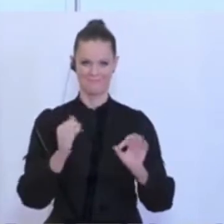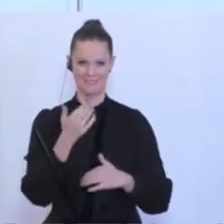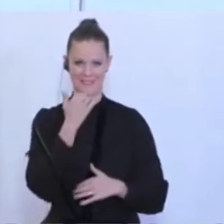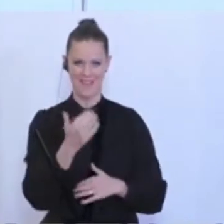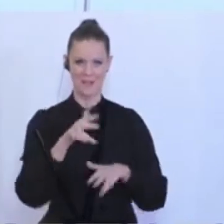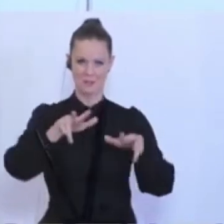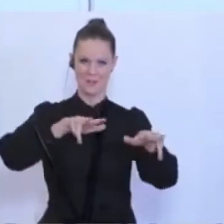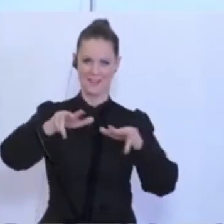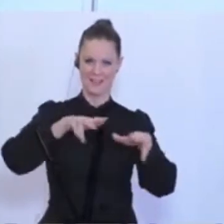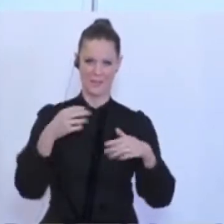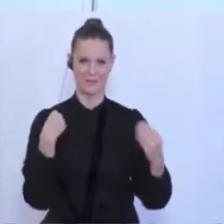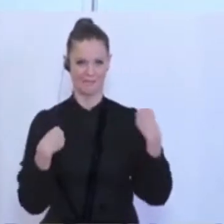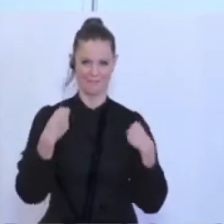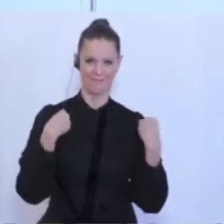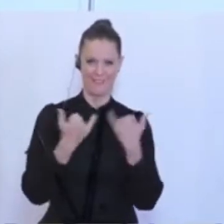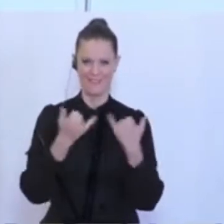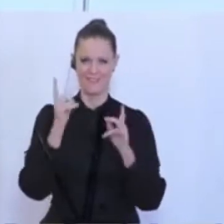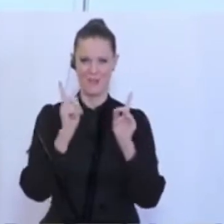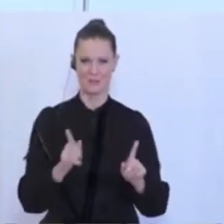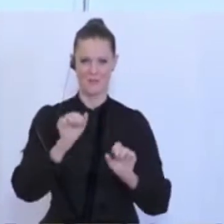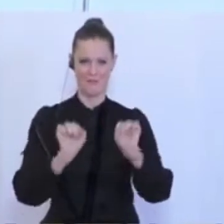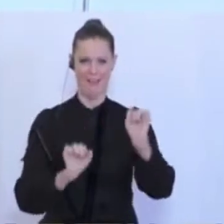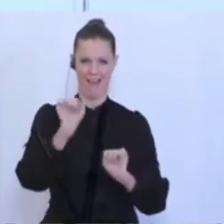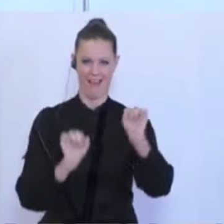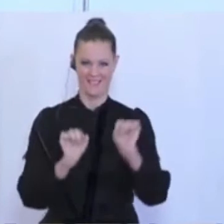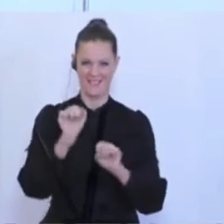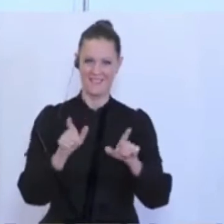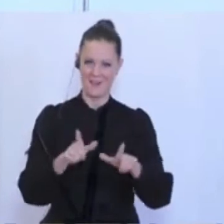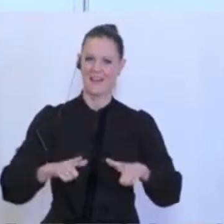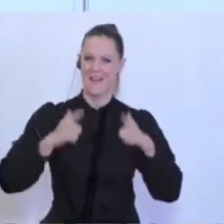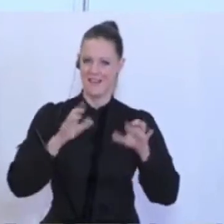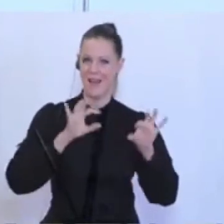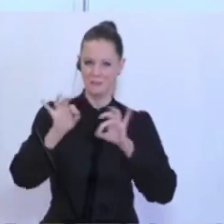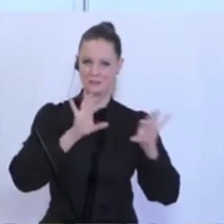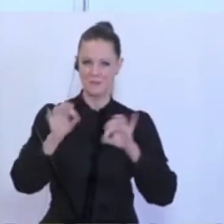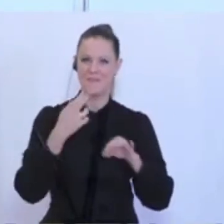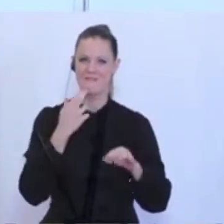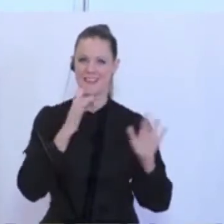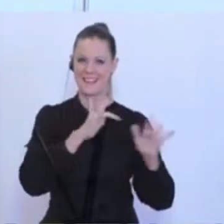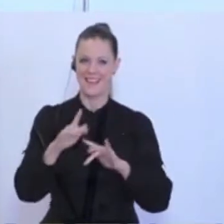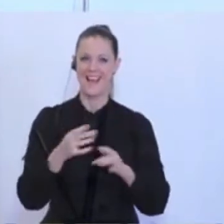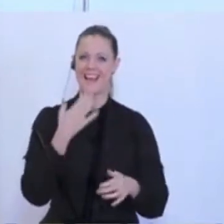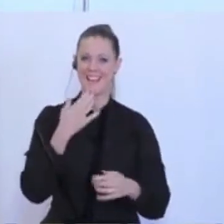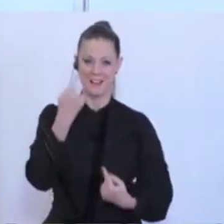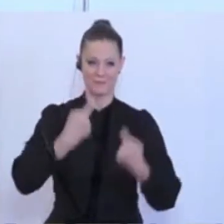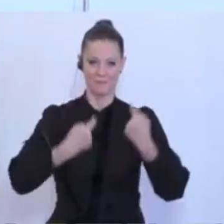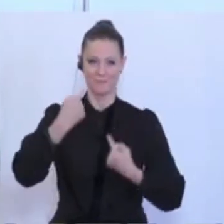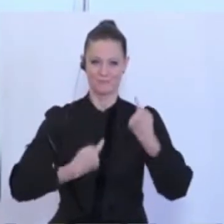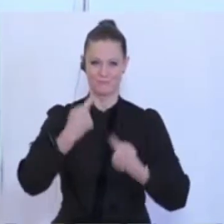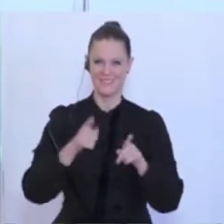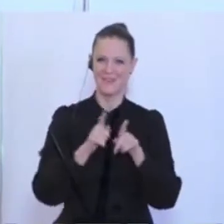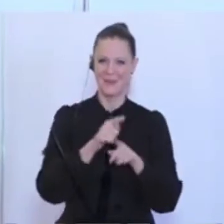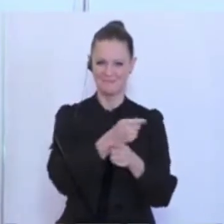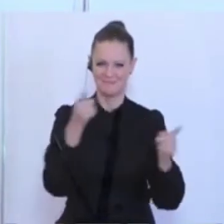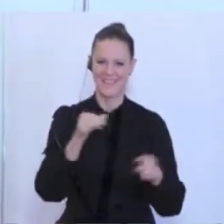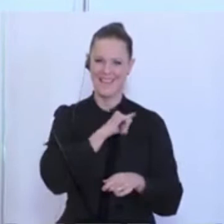wir kriegen Regieanweisungen für alle, die uns am Livestream verfolgen. Also noch einmal danke für die Anweisungen hier, für Ihr Interesse und